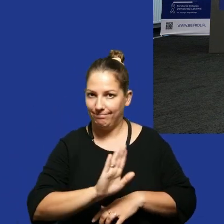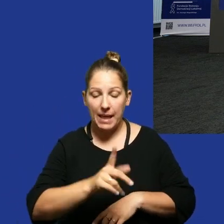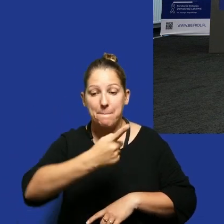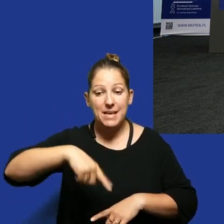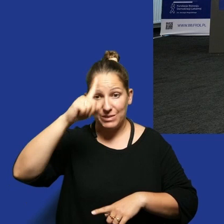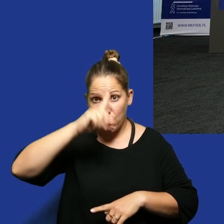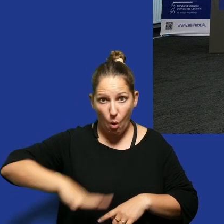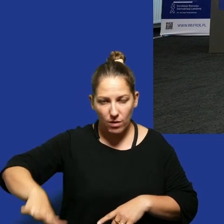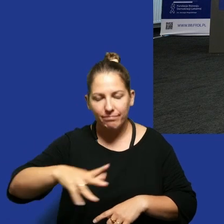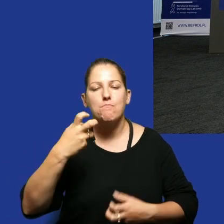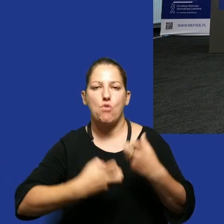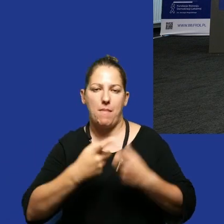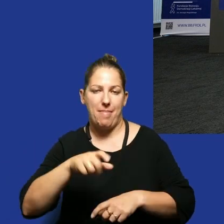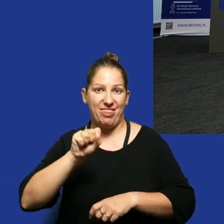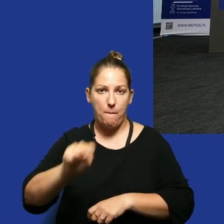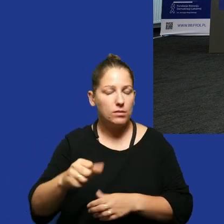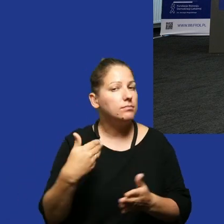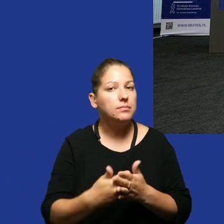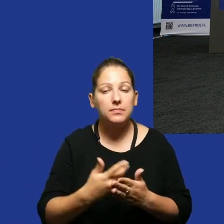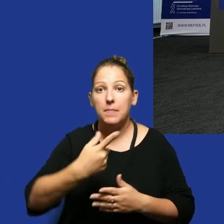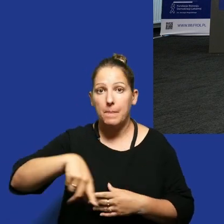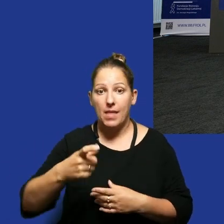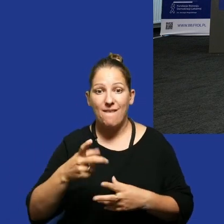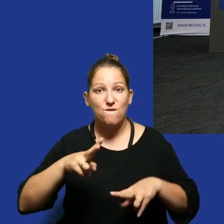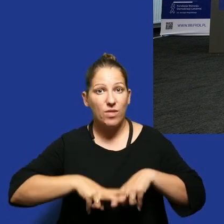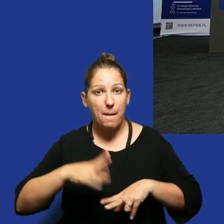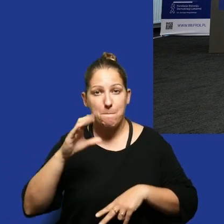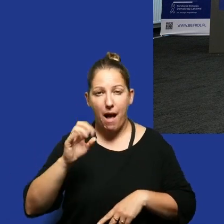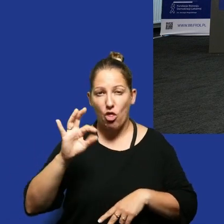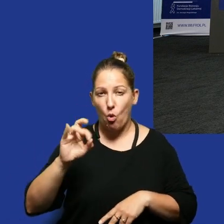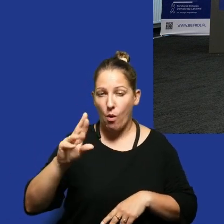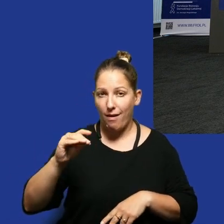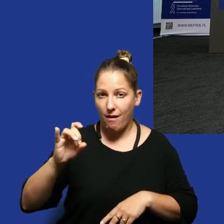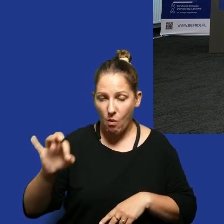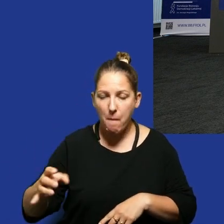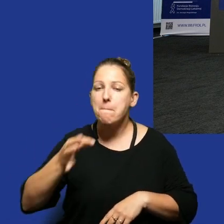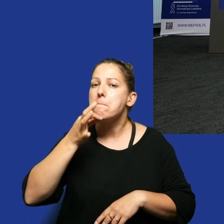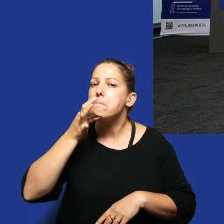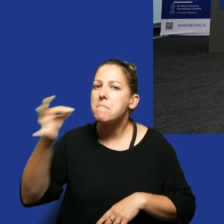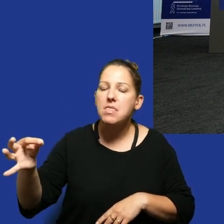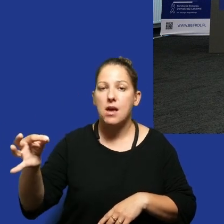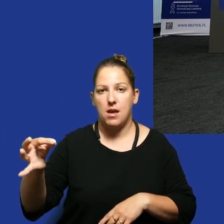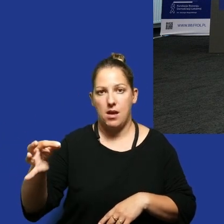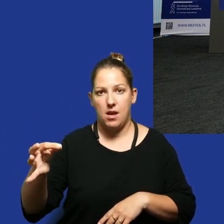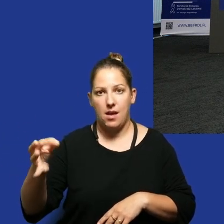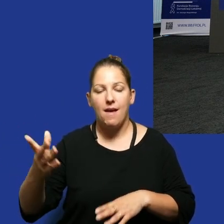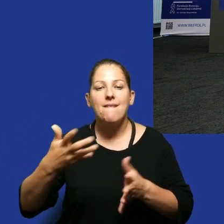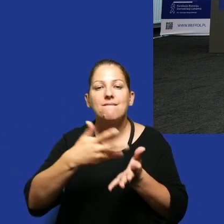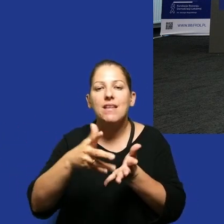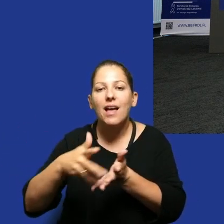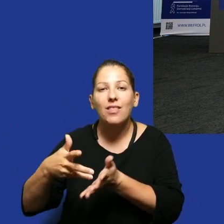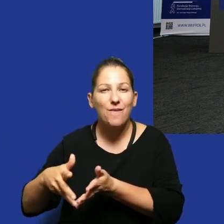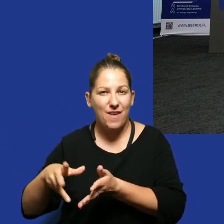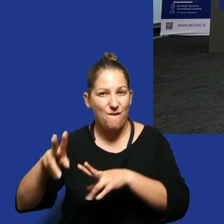jako społeczeństwo mamy jakiś problem z demokracją ponieważ w momencie kiedy fundacja Batorego jest pytana o wydatkowanie pieniędzy